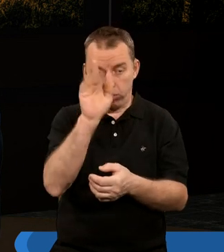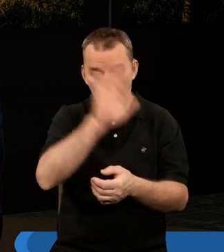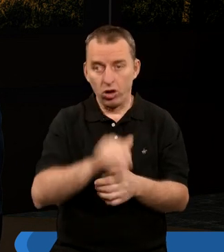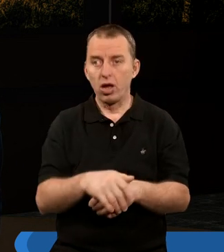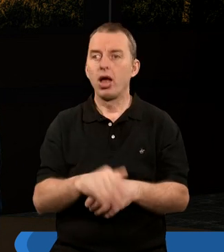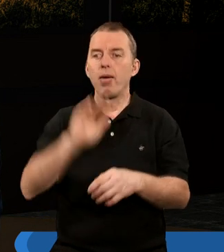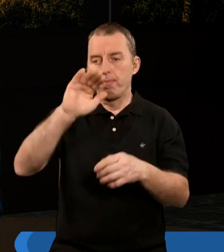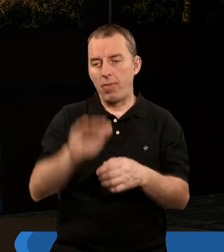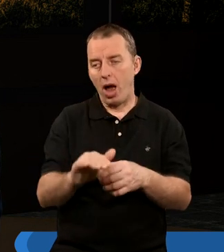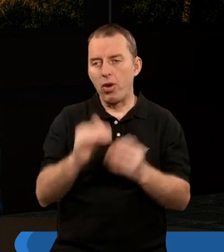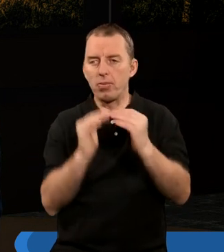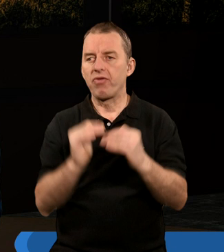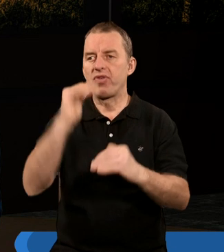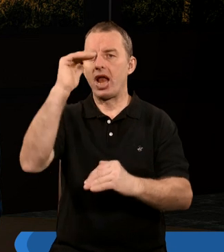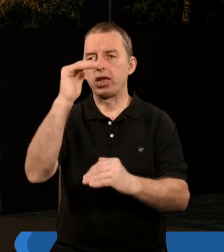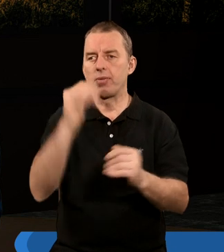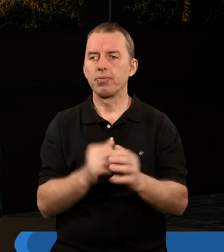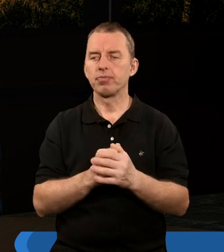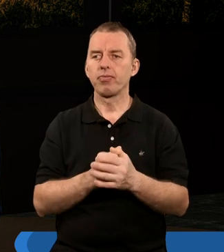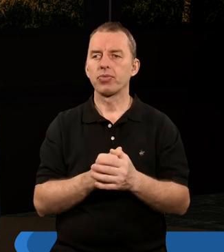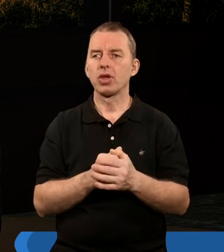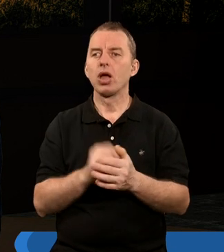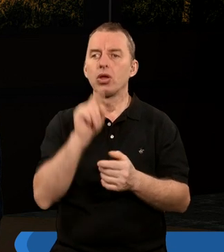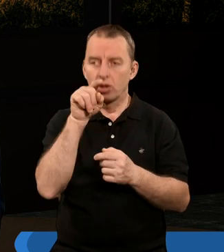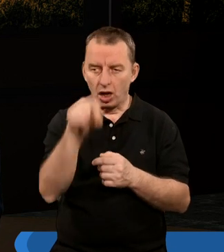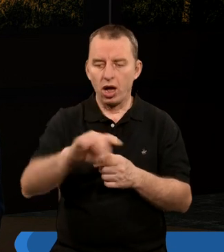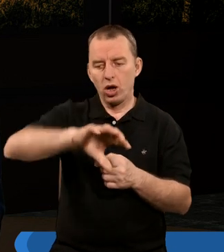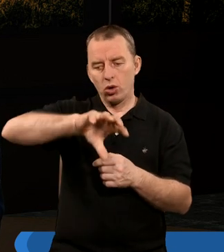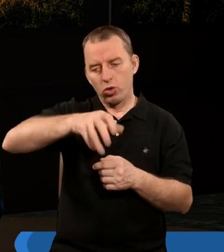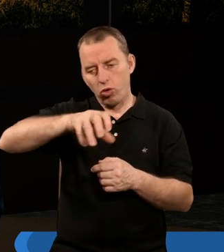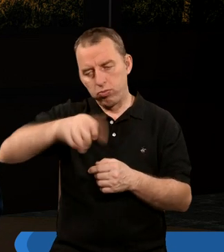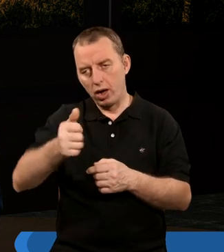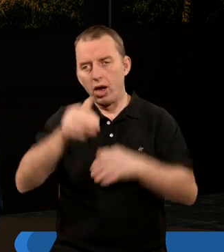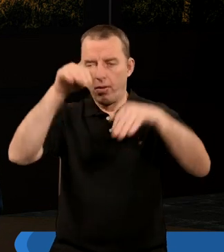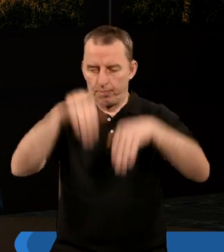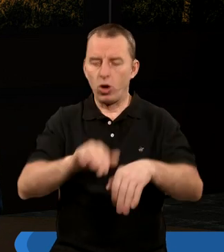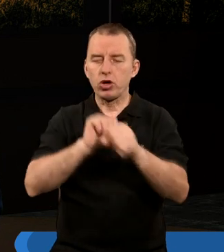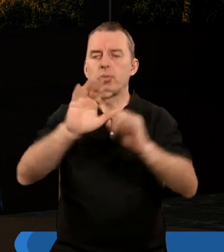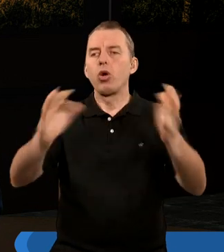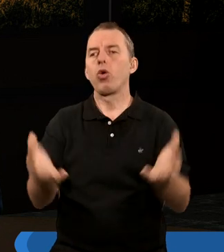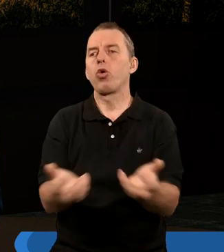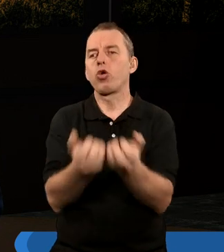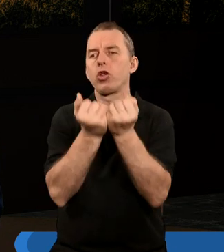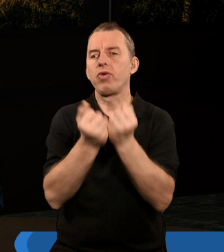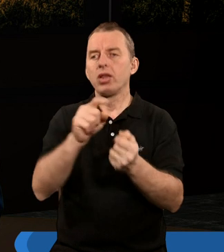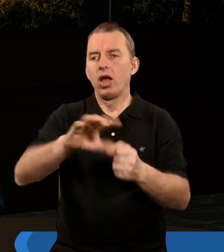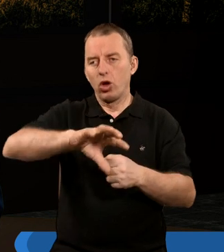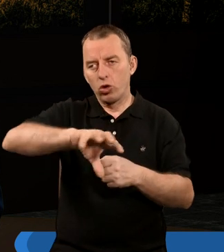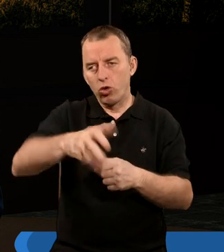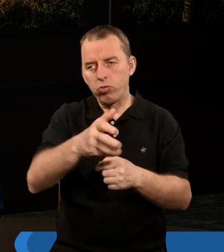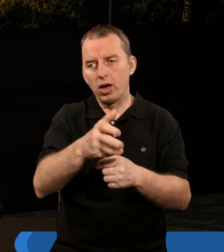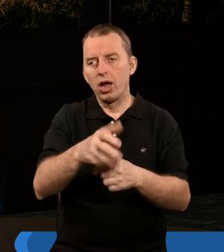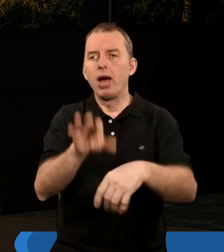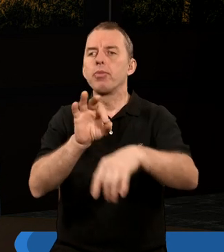małym i wielkim. To jest ta grupa, która może być uratowana. To jest ta grupa